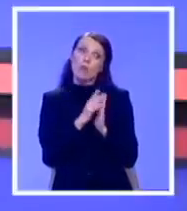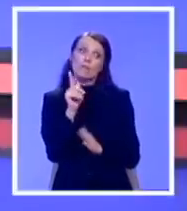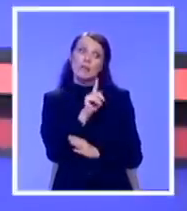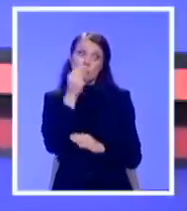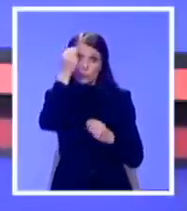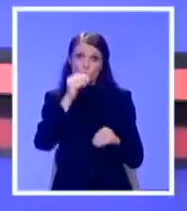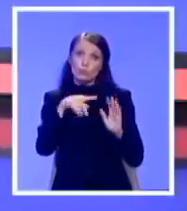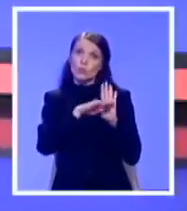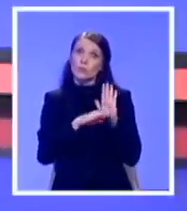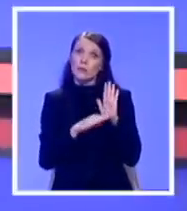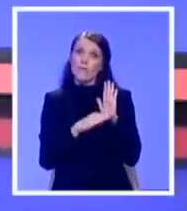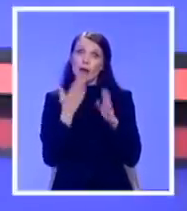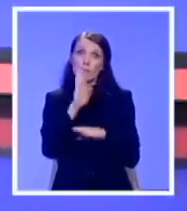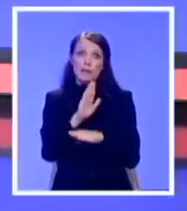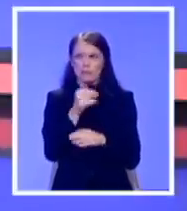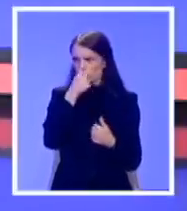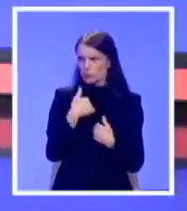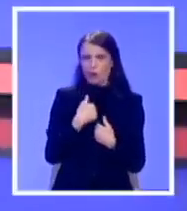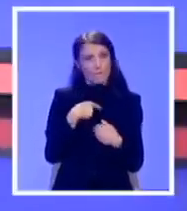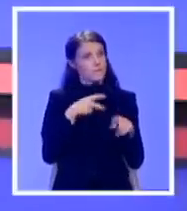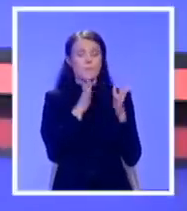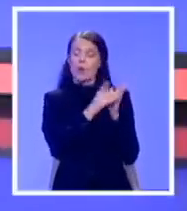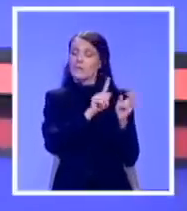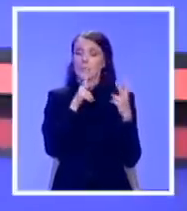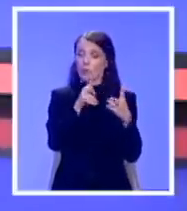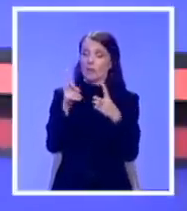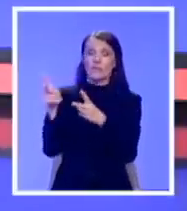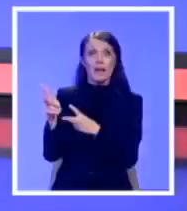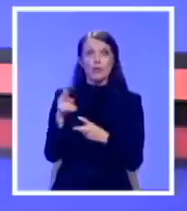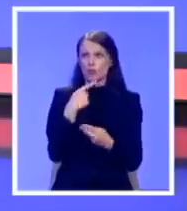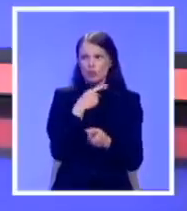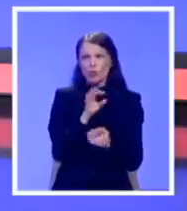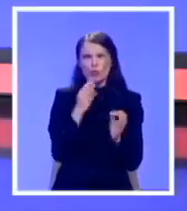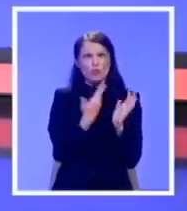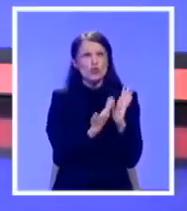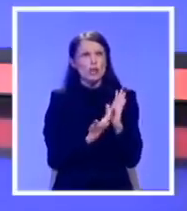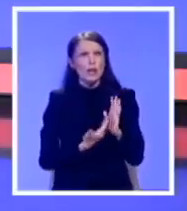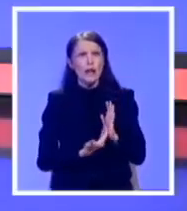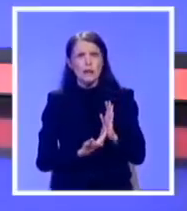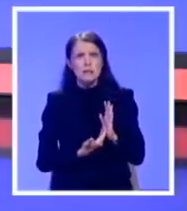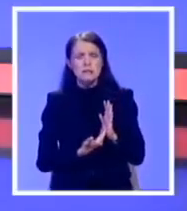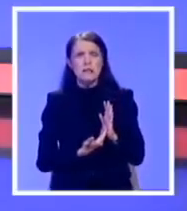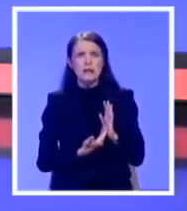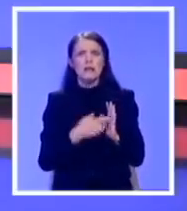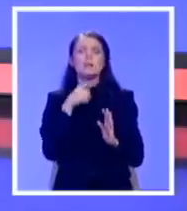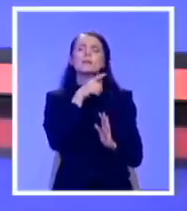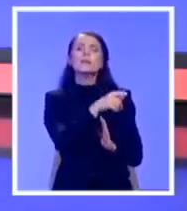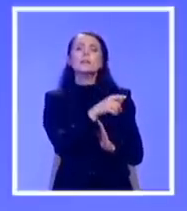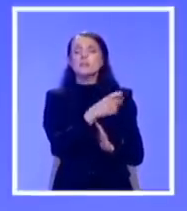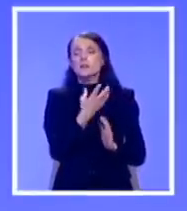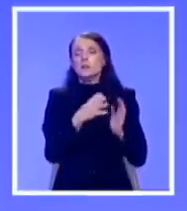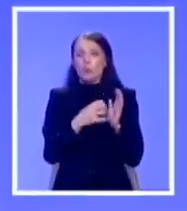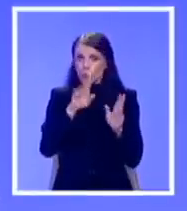vređate. Ja ne vređam niko. Ja samo iznosim činjenice. Za vas su činjenice. To su opštine činjenice, možete proveriti. Izvolite, nastavite. Hvala lepo.